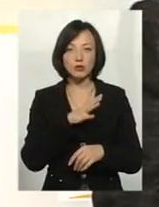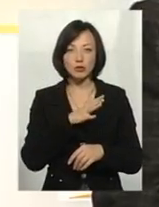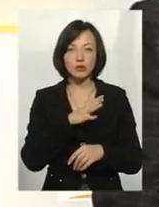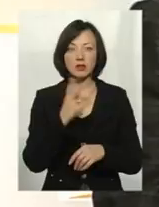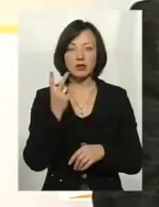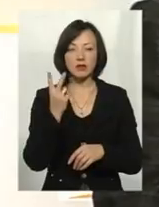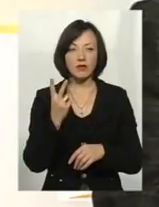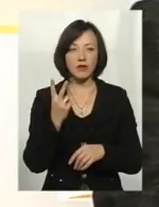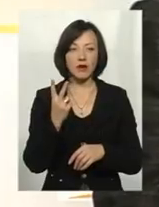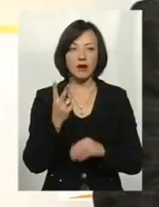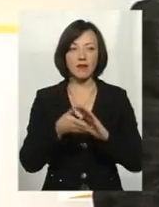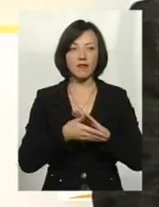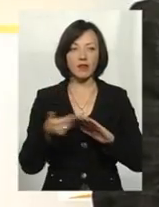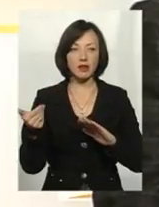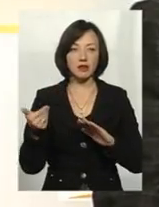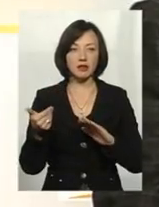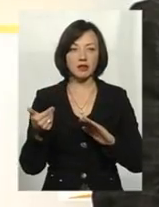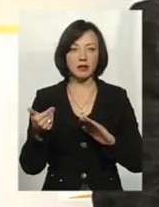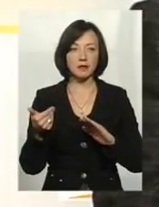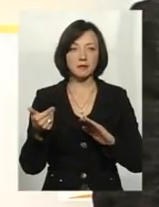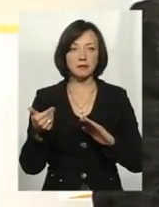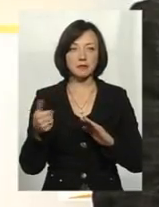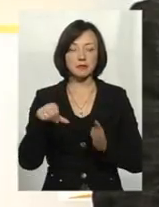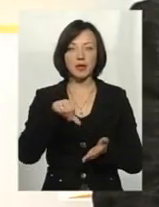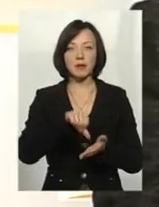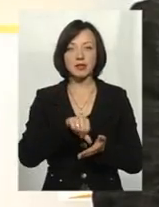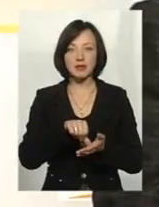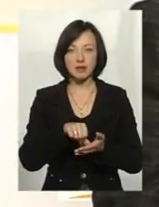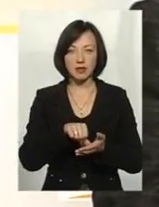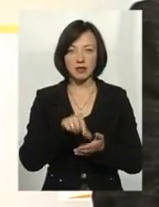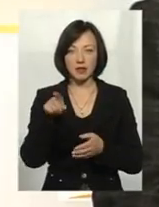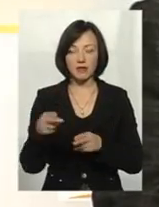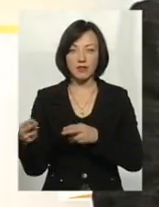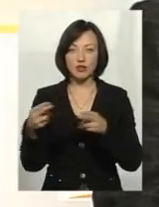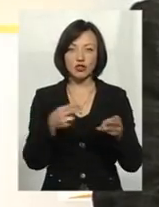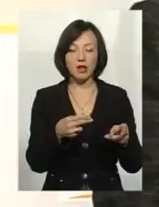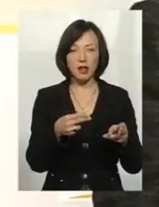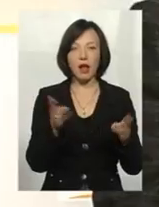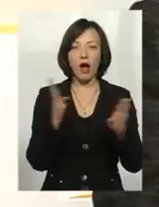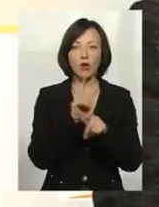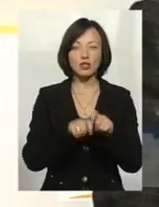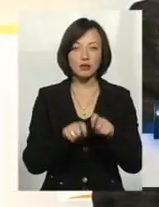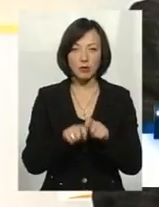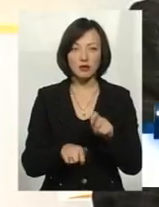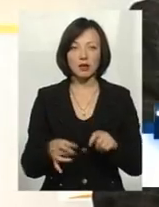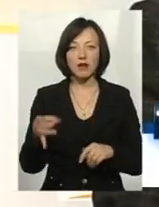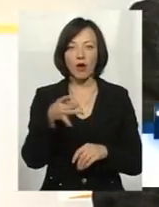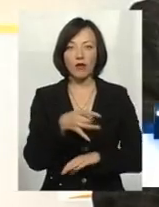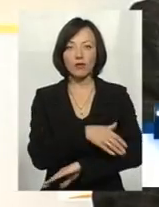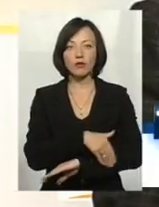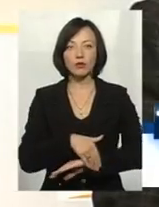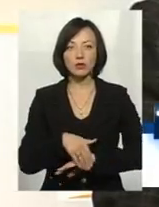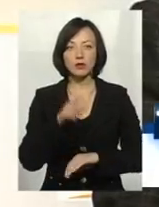невеликих виклики, представники на один з викликів виїжджали к екологічної інспекції, і район вулиці